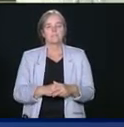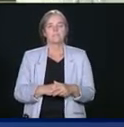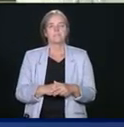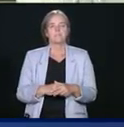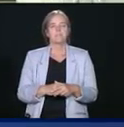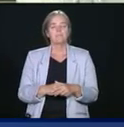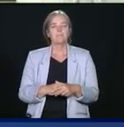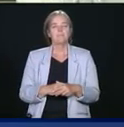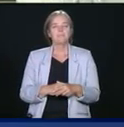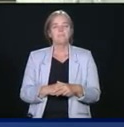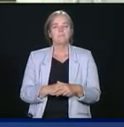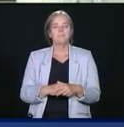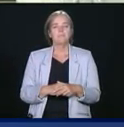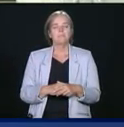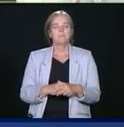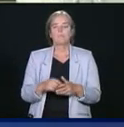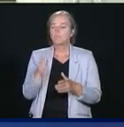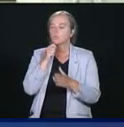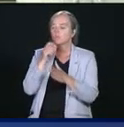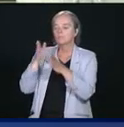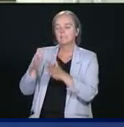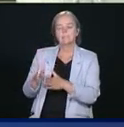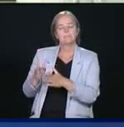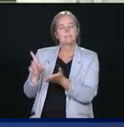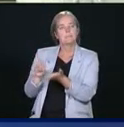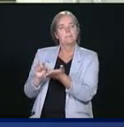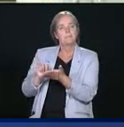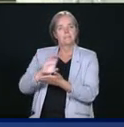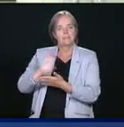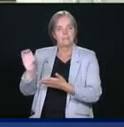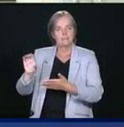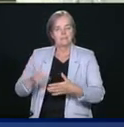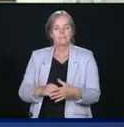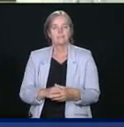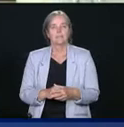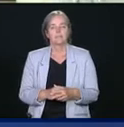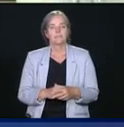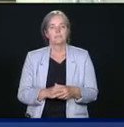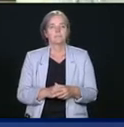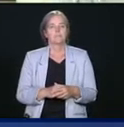La question, Jim Bronskill, la presse canadienne. La ligne open. Question.